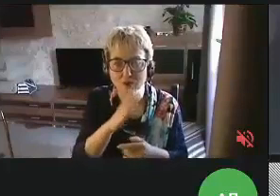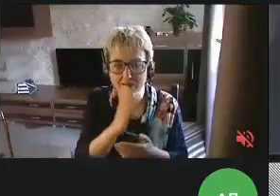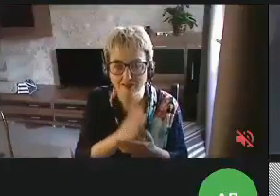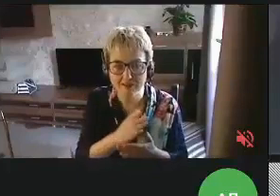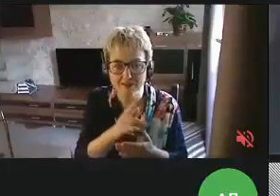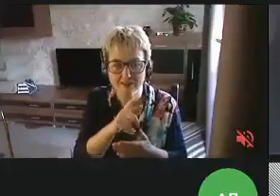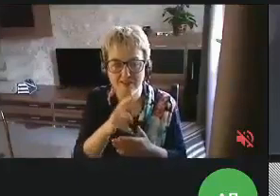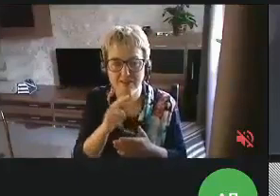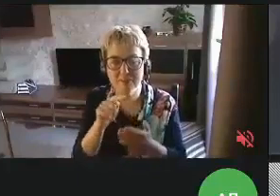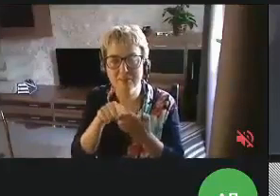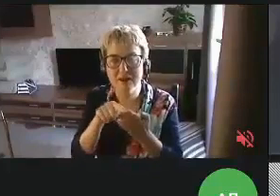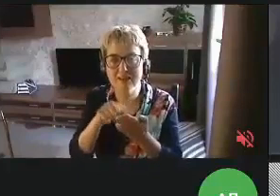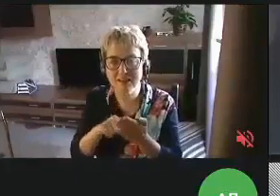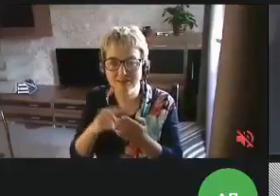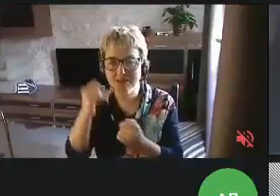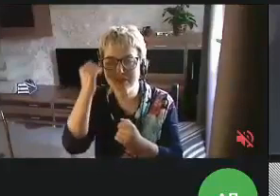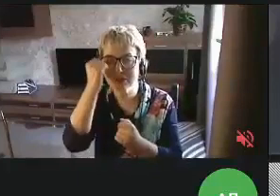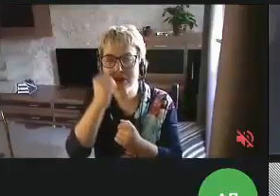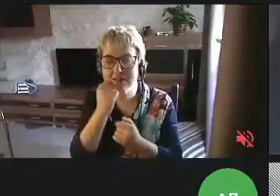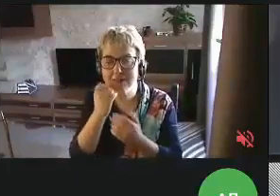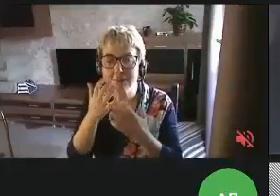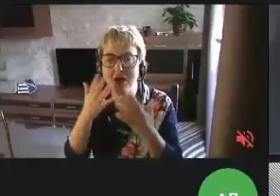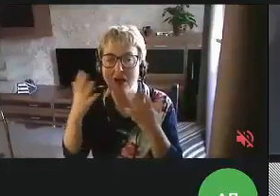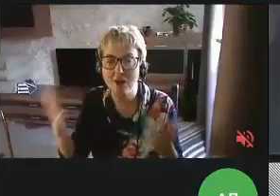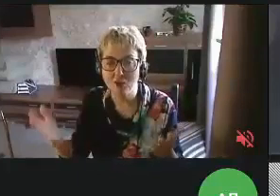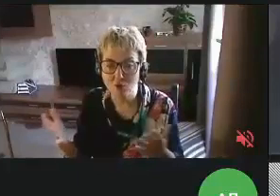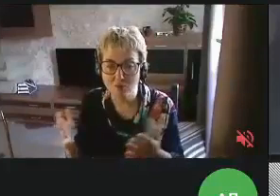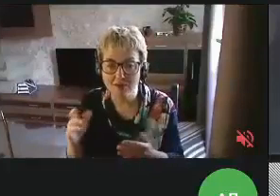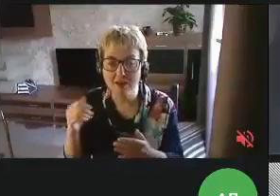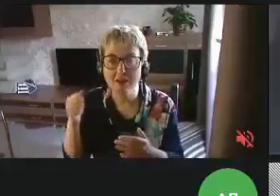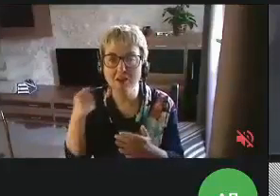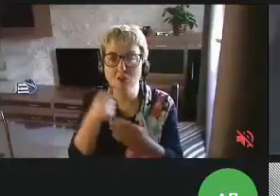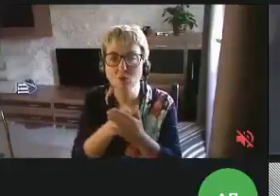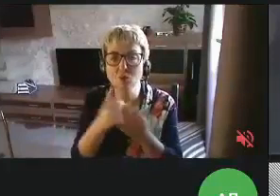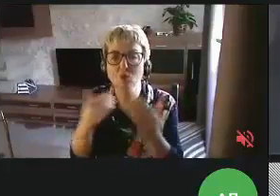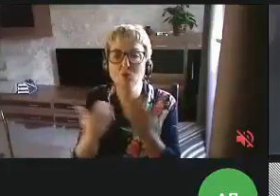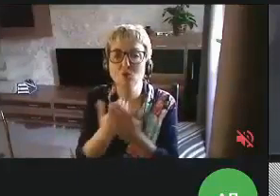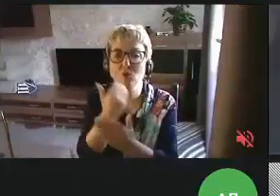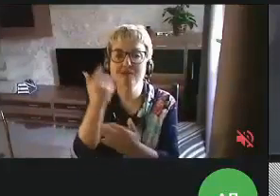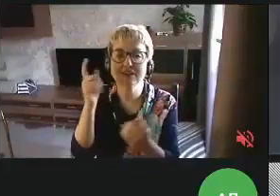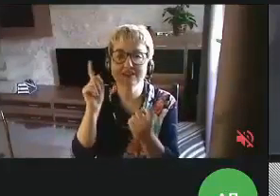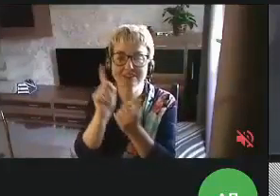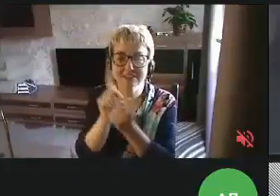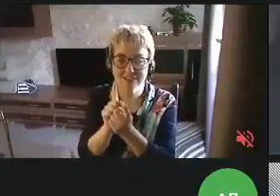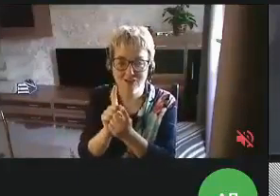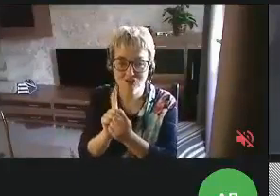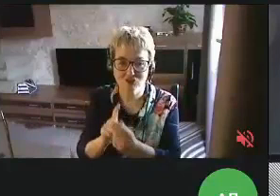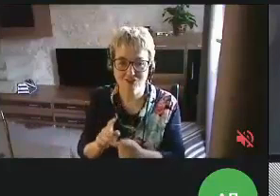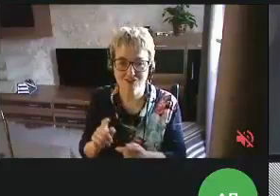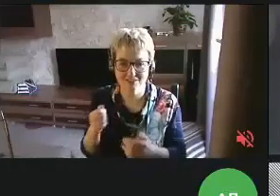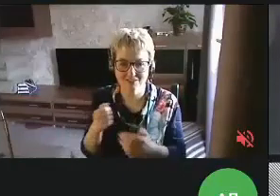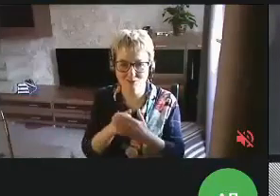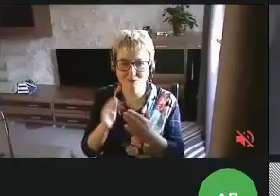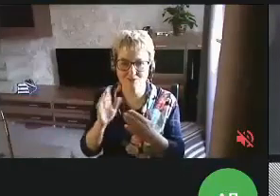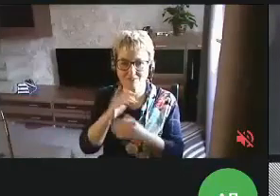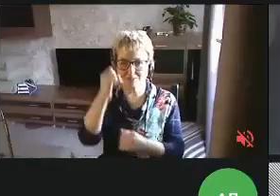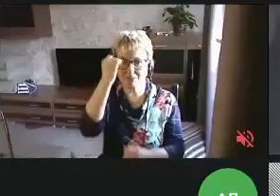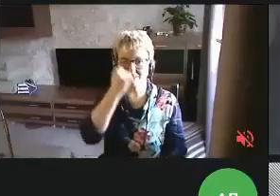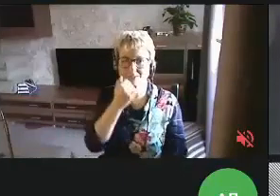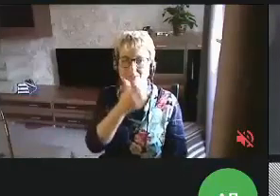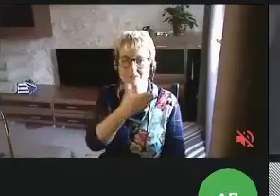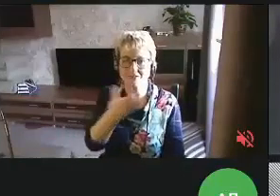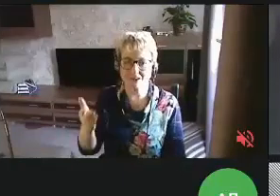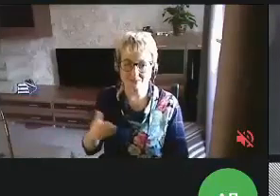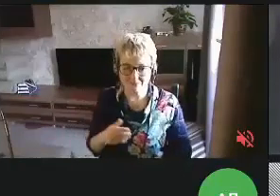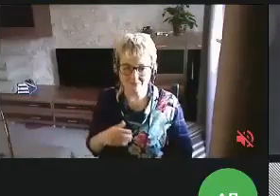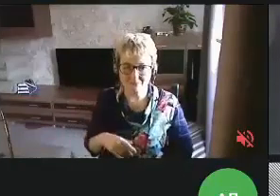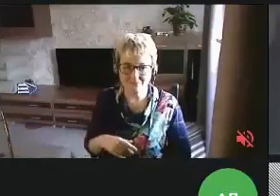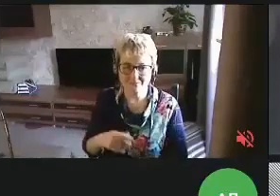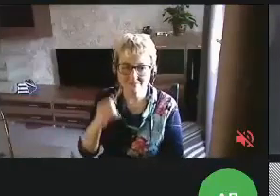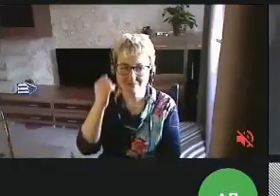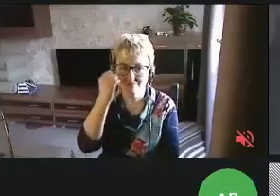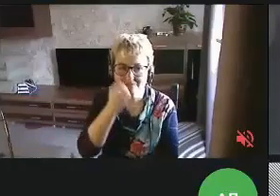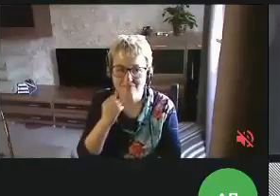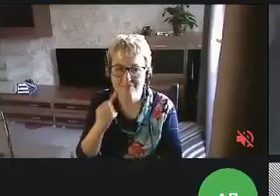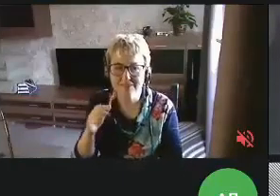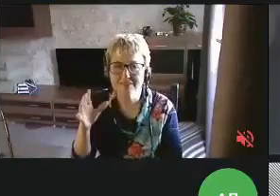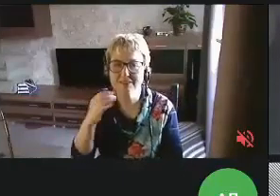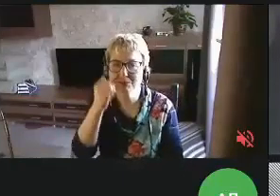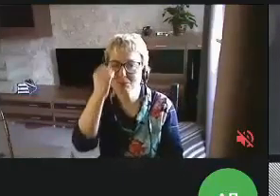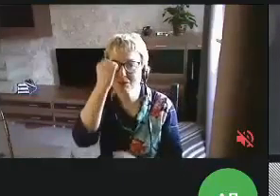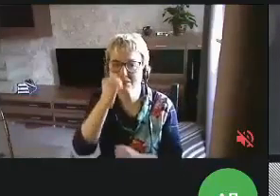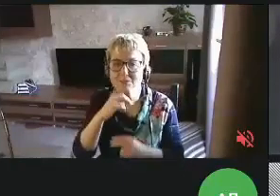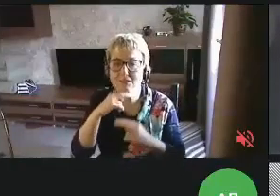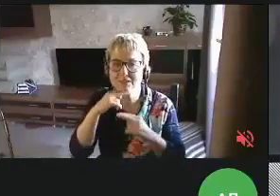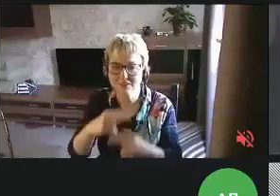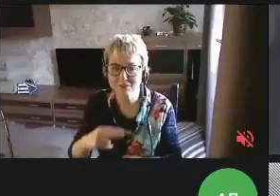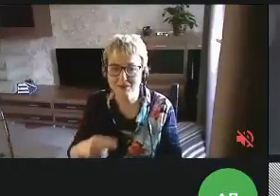вами. Спасибо огромное, тогда до новых встреч. До новых встреч. Спасибо вам. Спасибо большое. Спасибо за внимание. До